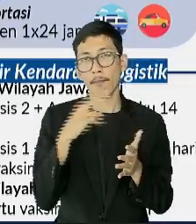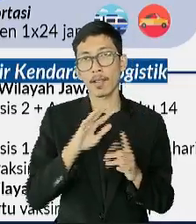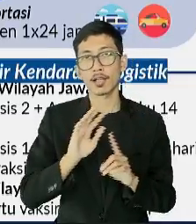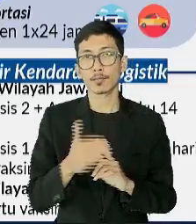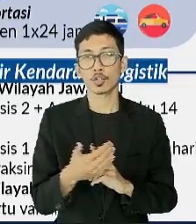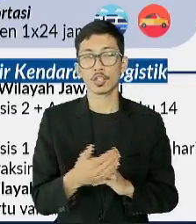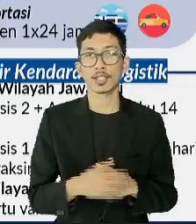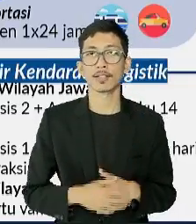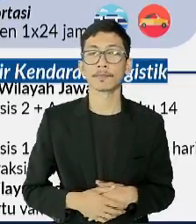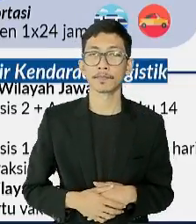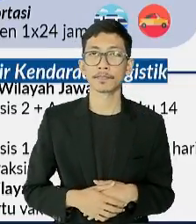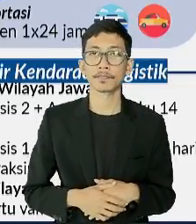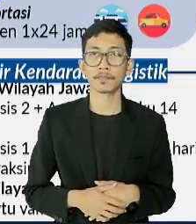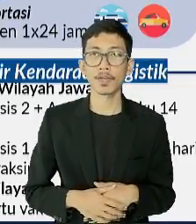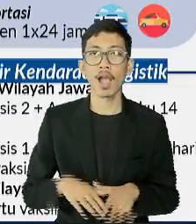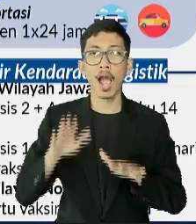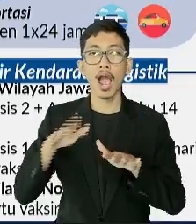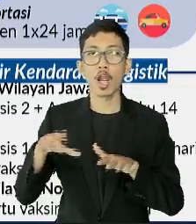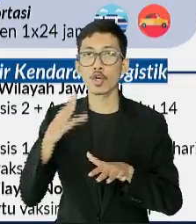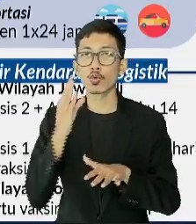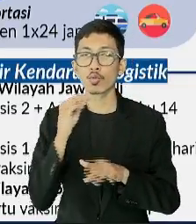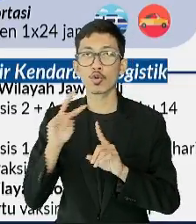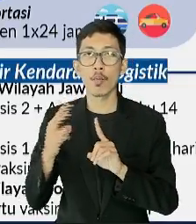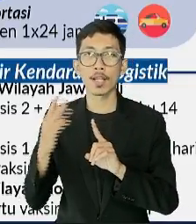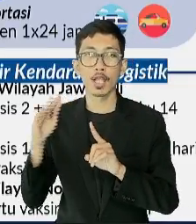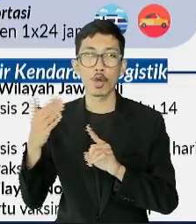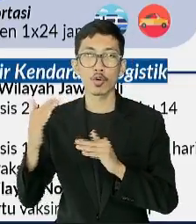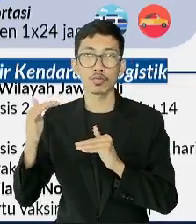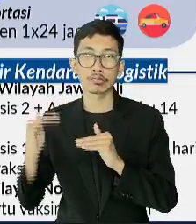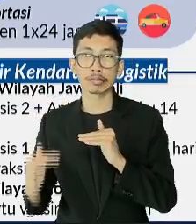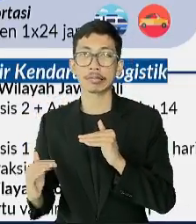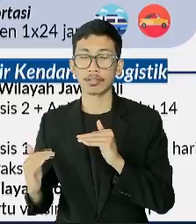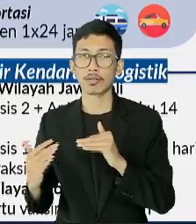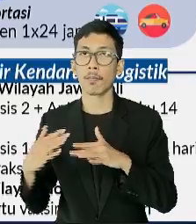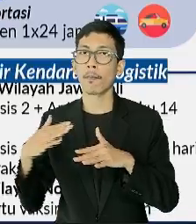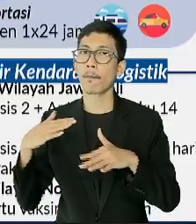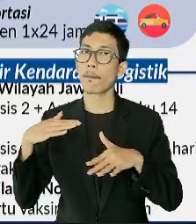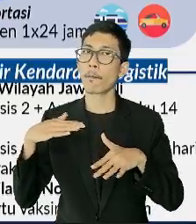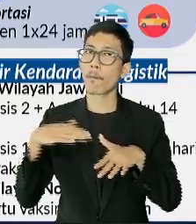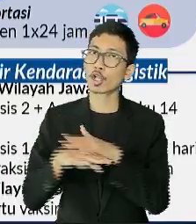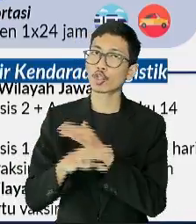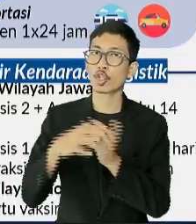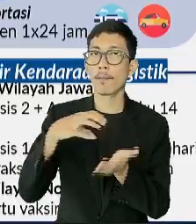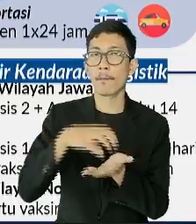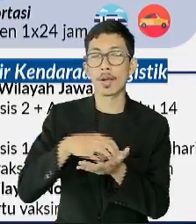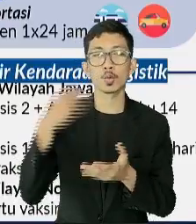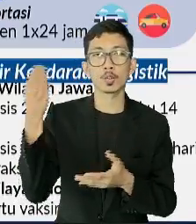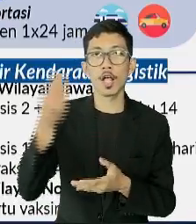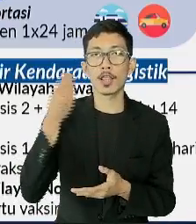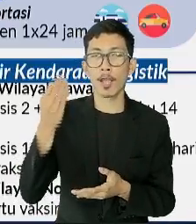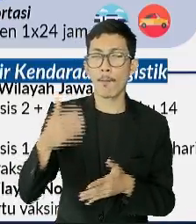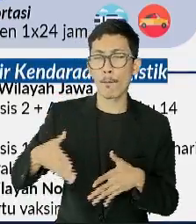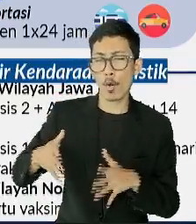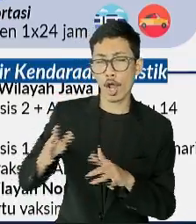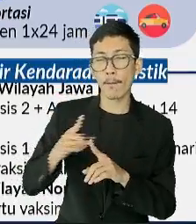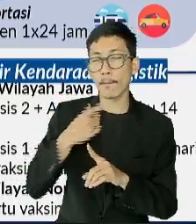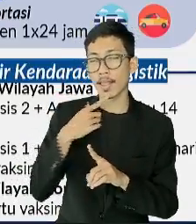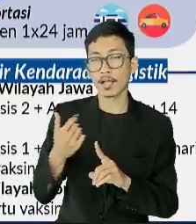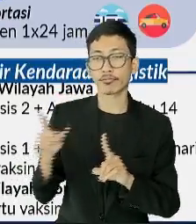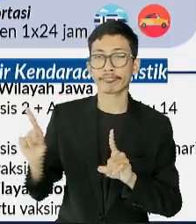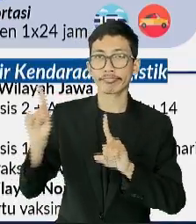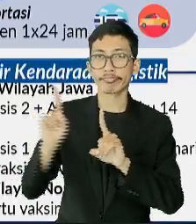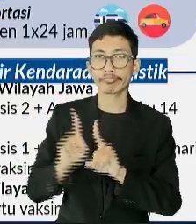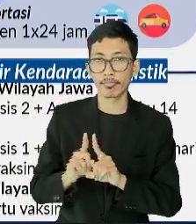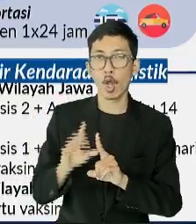adalah anak-anak kurang dari 12 tahun diperbolehkan untuk memasuki tempat wisata dengan syarat didampingi orang tua